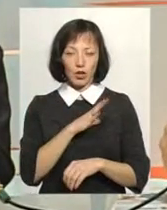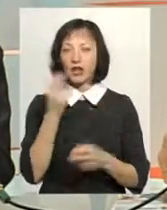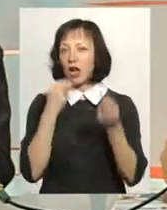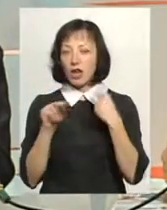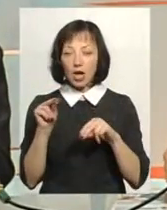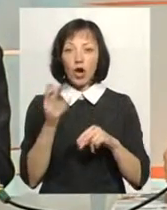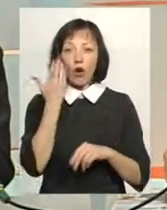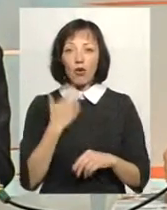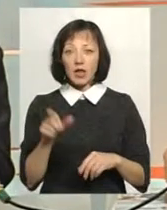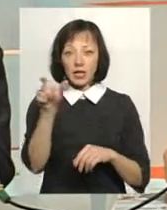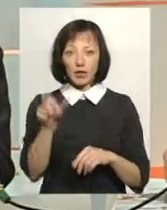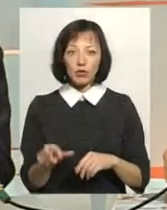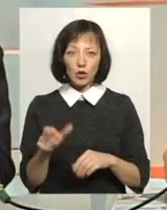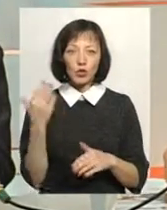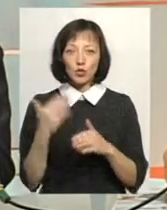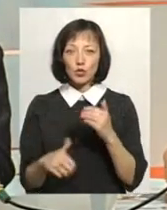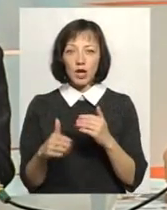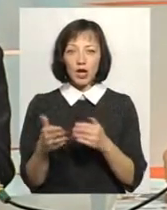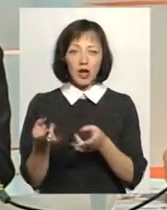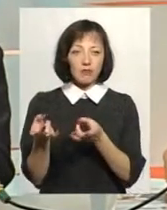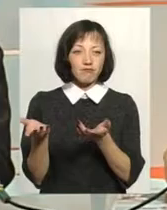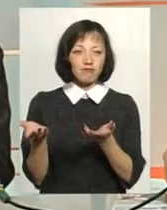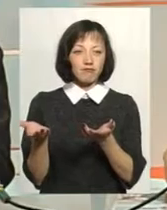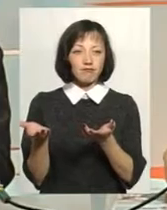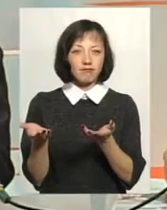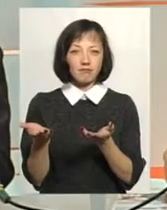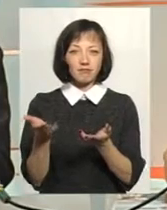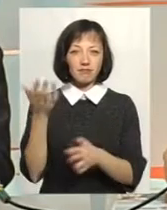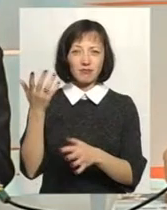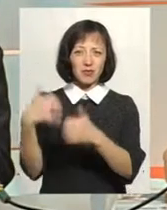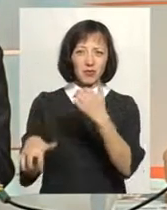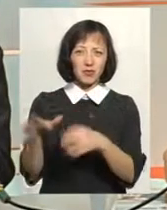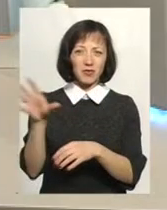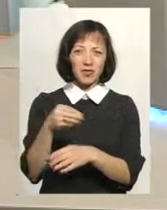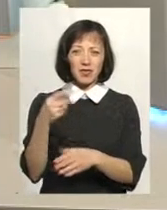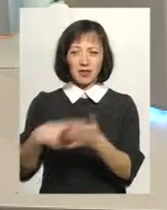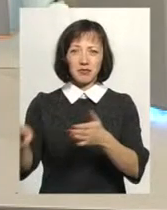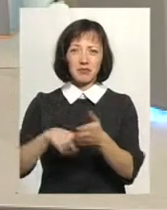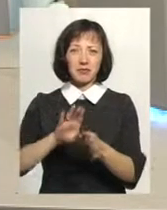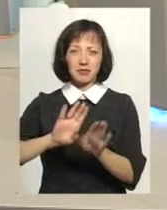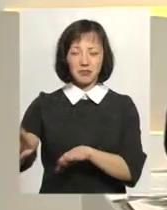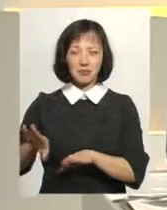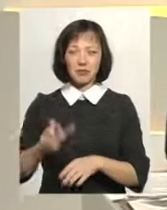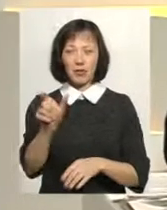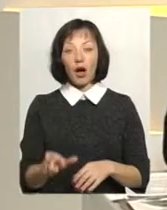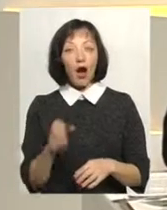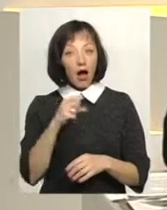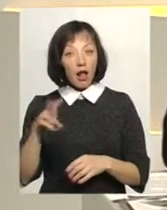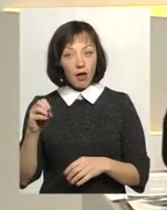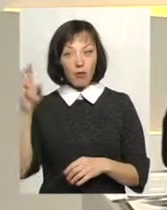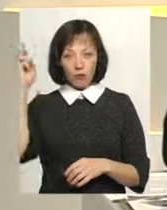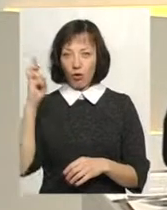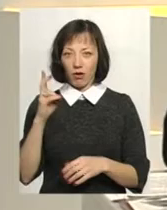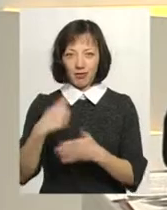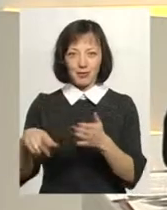найкраще, коли на людину вже всі, ніхто не дивиться, Списали людину, але Бог